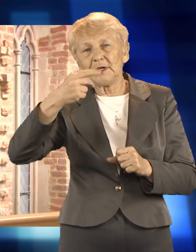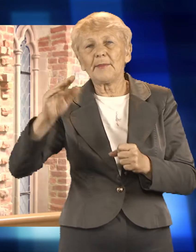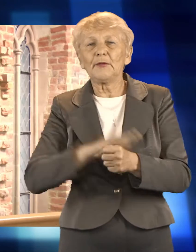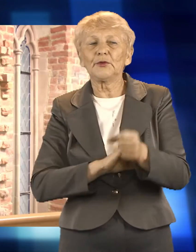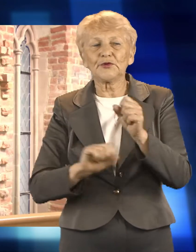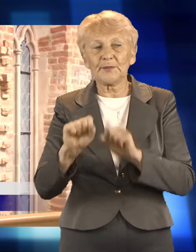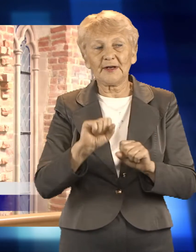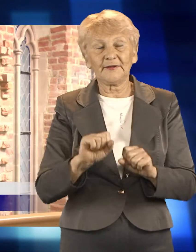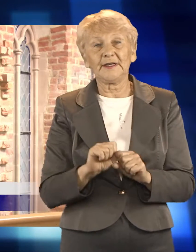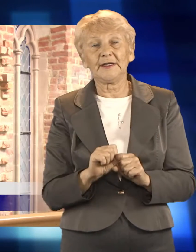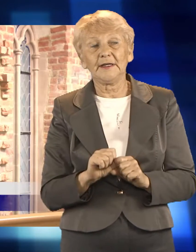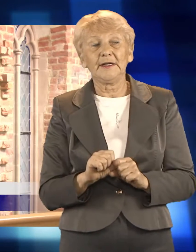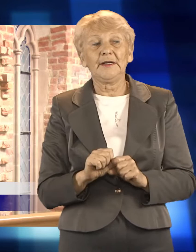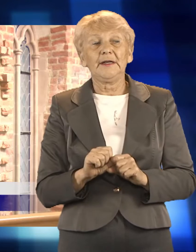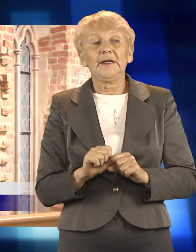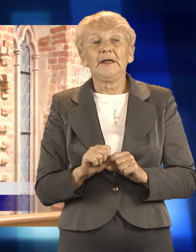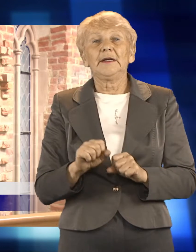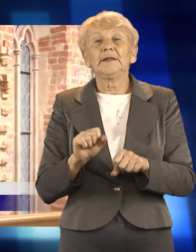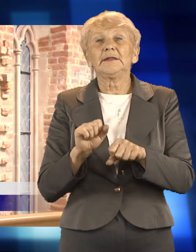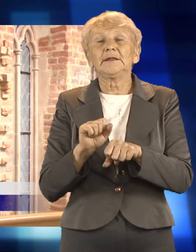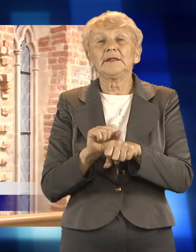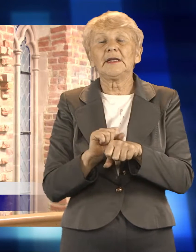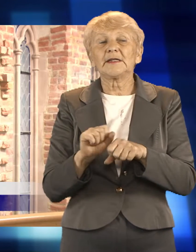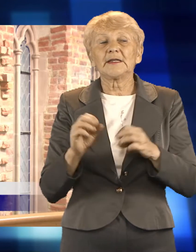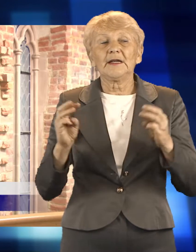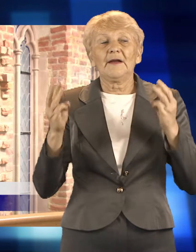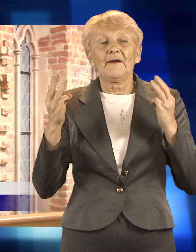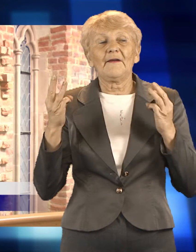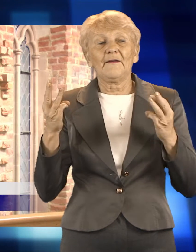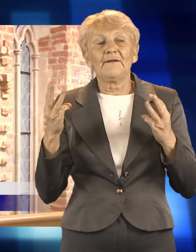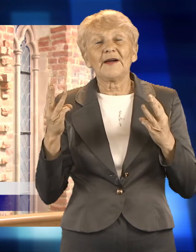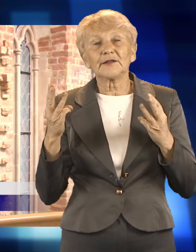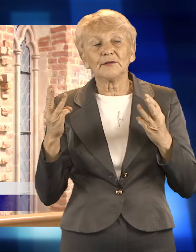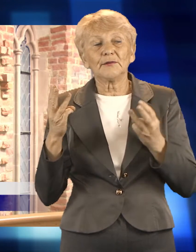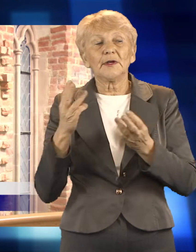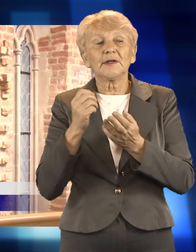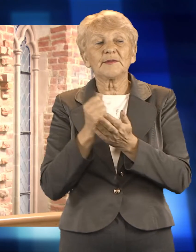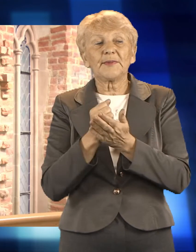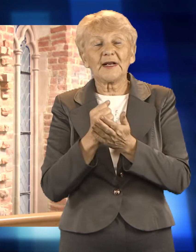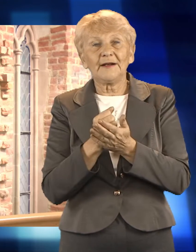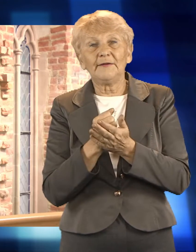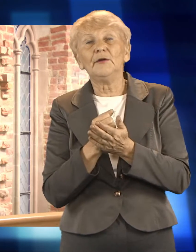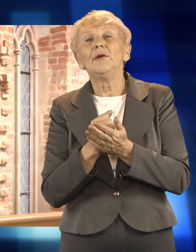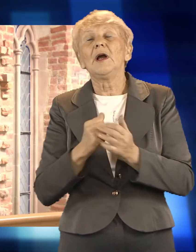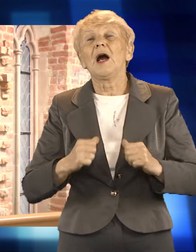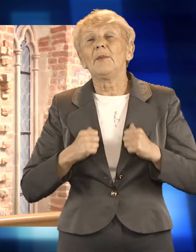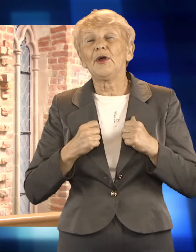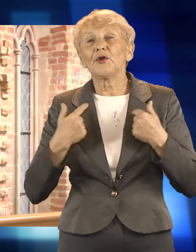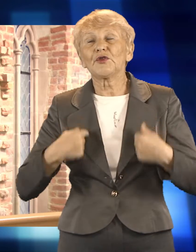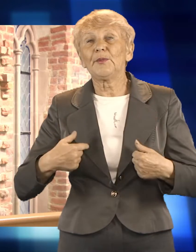Niezwykle istotny temat konferencji, bo to niezwykle istotny i ważny temat związany z funkcjonowaniem